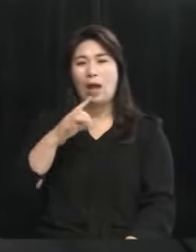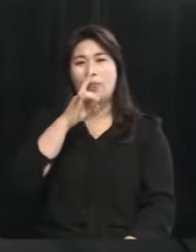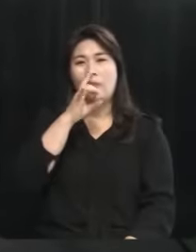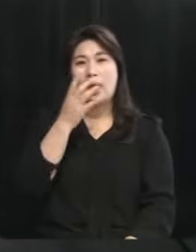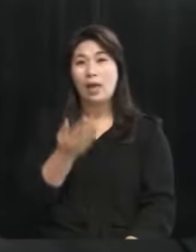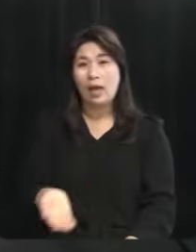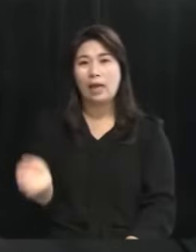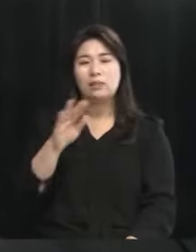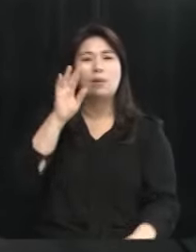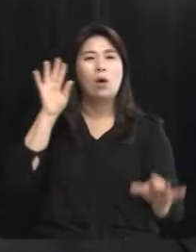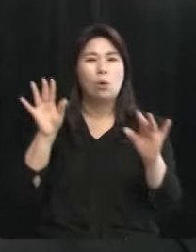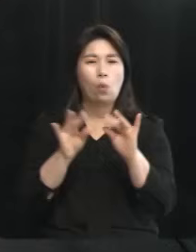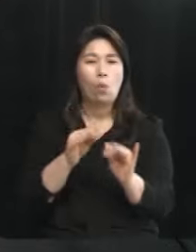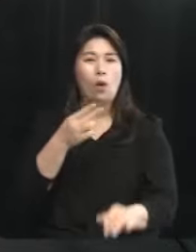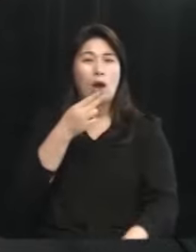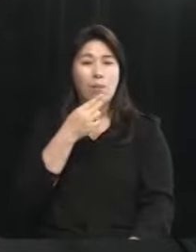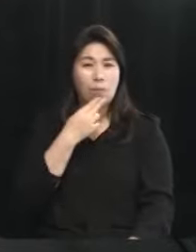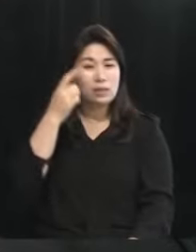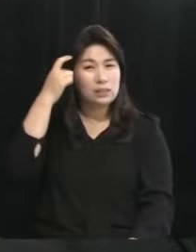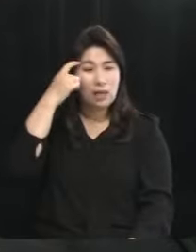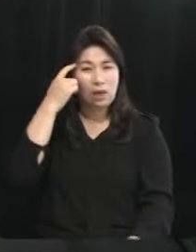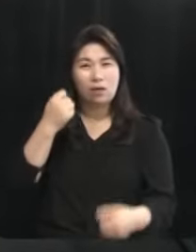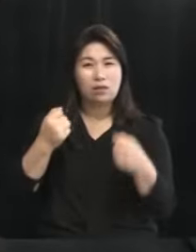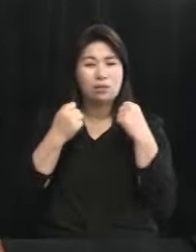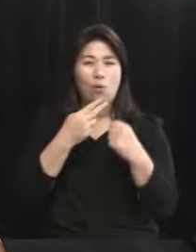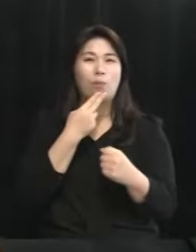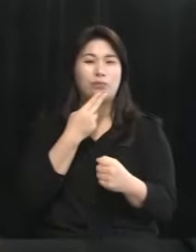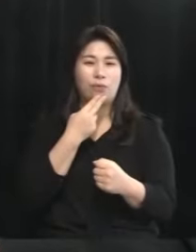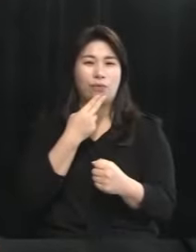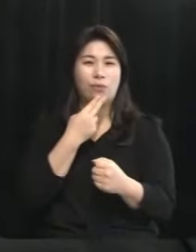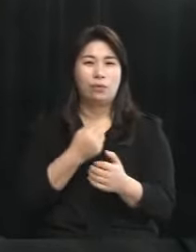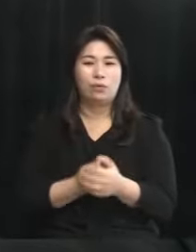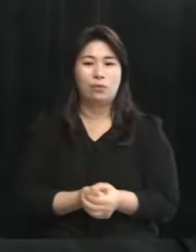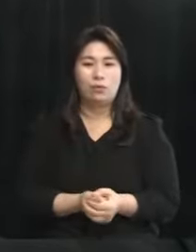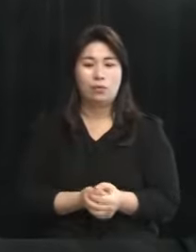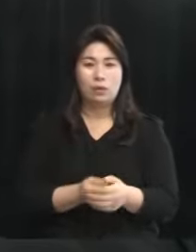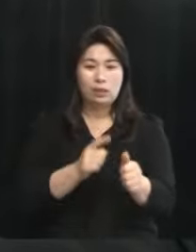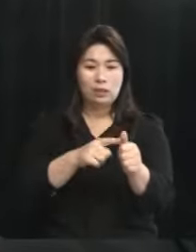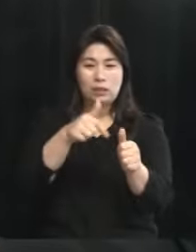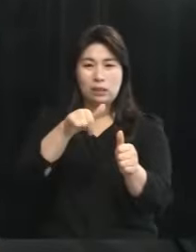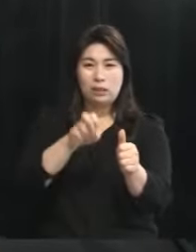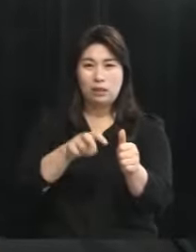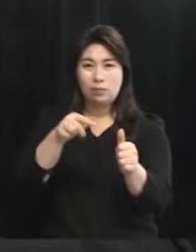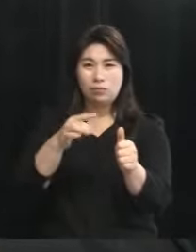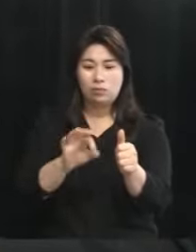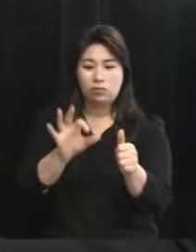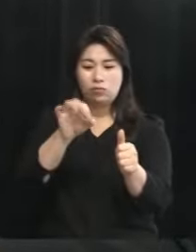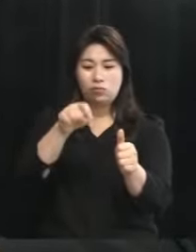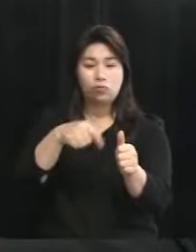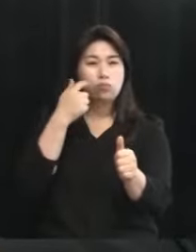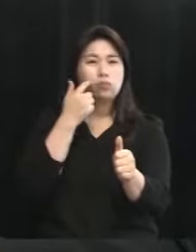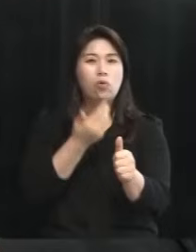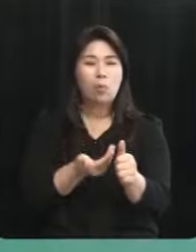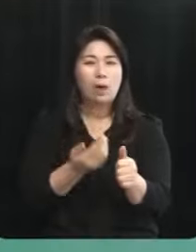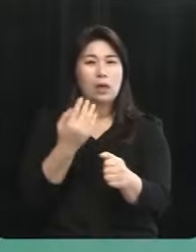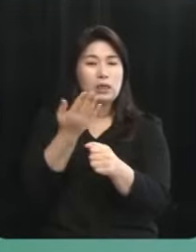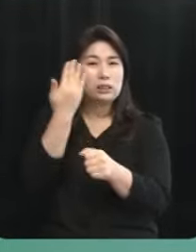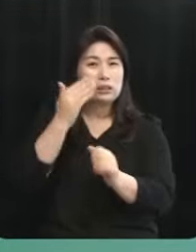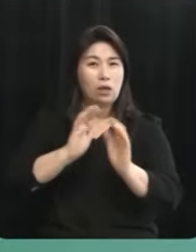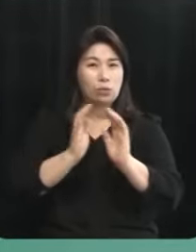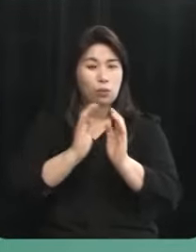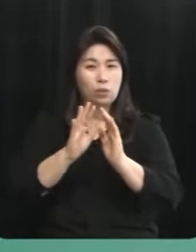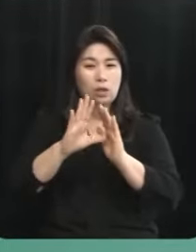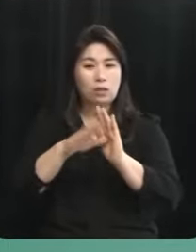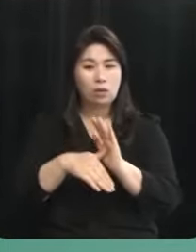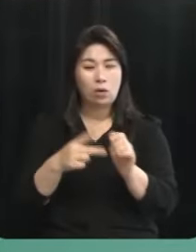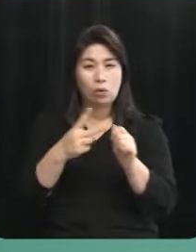공감이 없는 이성은 힘이 없다고 생각합니다 우리 김승원 후보님께 여쭙겠습니다 지난번 토론회에서